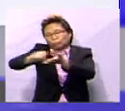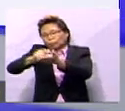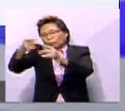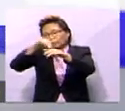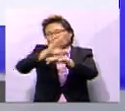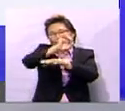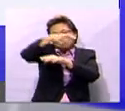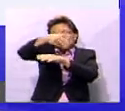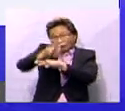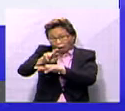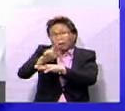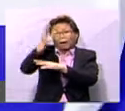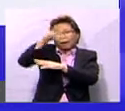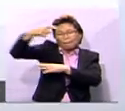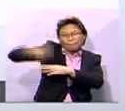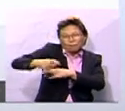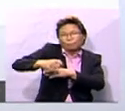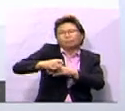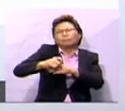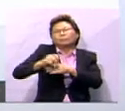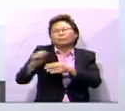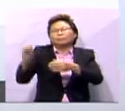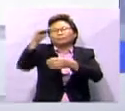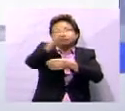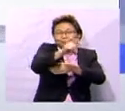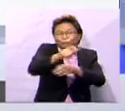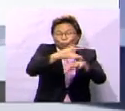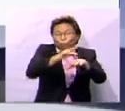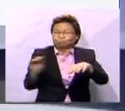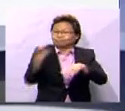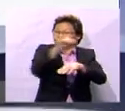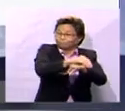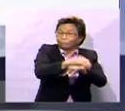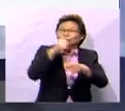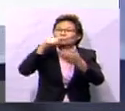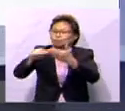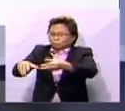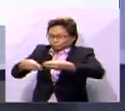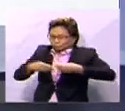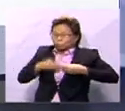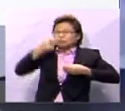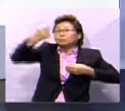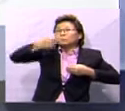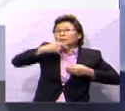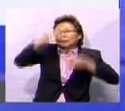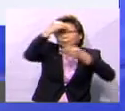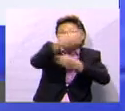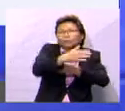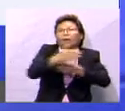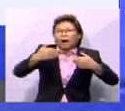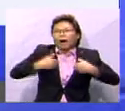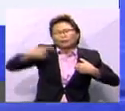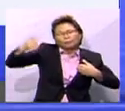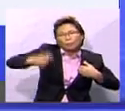kepada SPR akan keperluan pengisian kekosongan itu. Jelasnya berdasarkan surat yang diterima, Speaker tidak memaklumkan ada